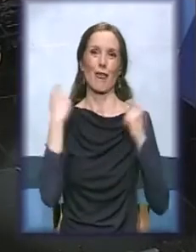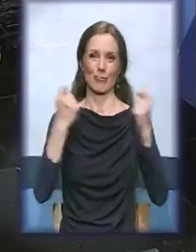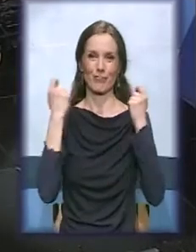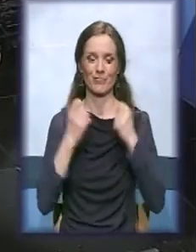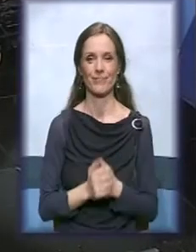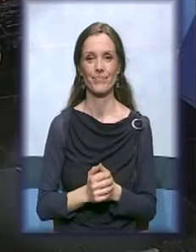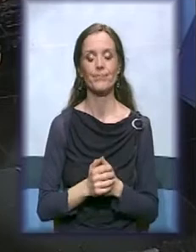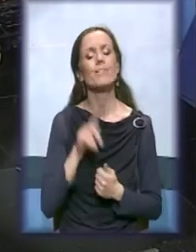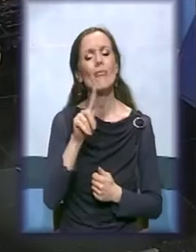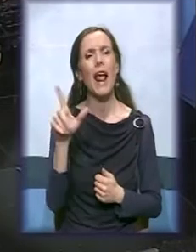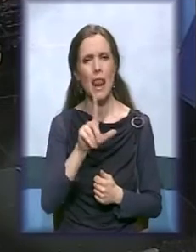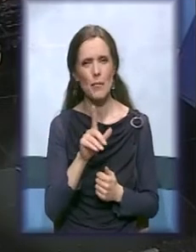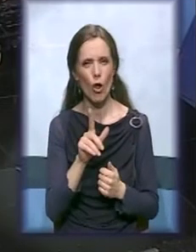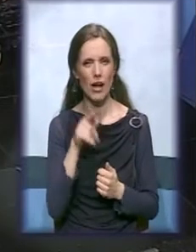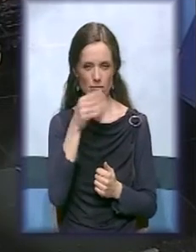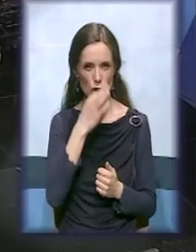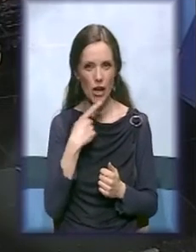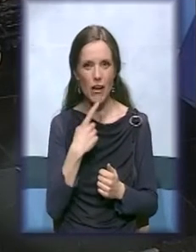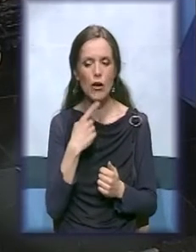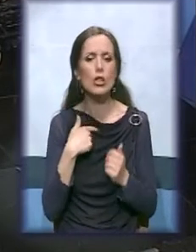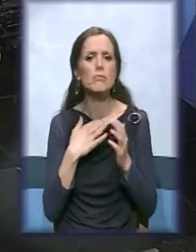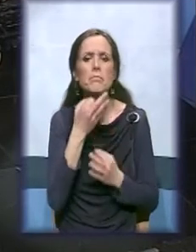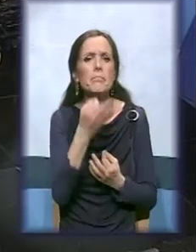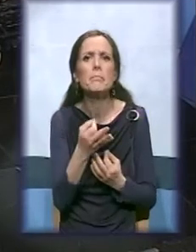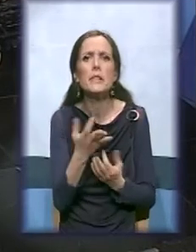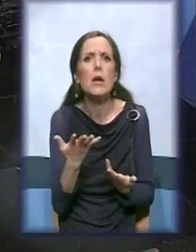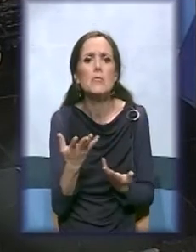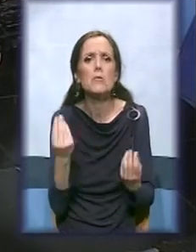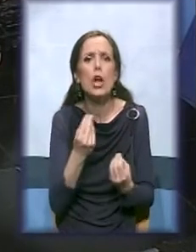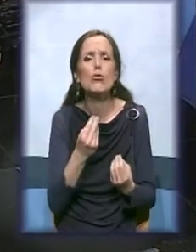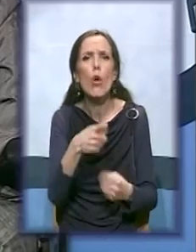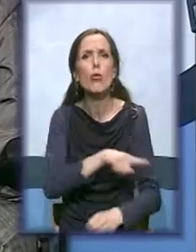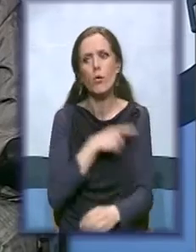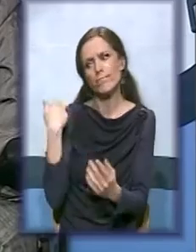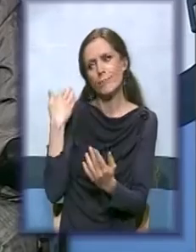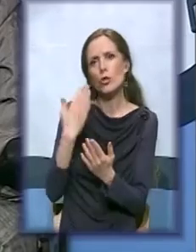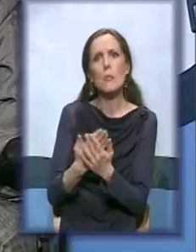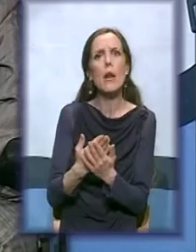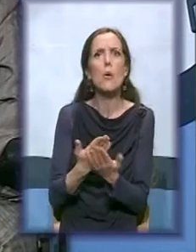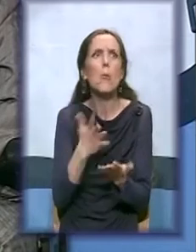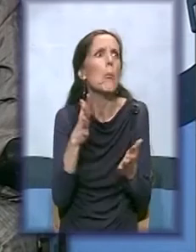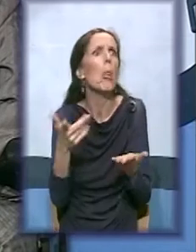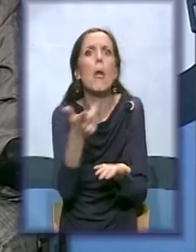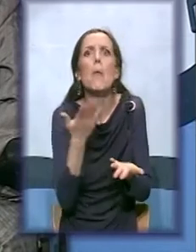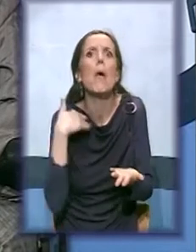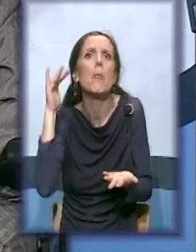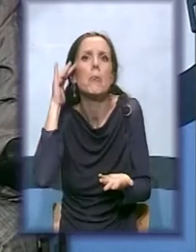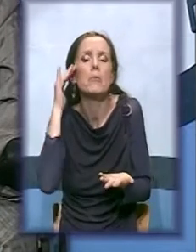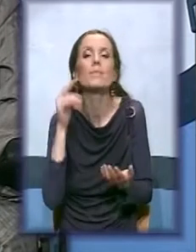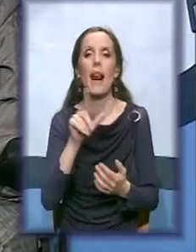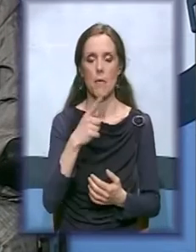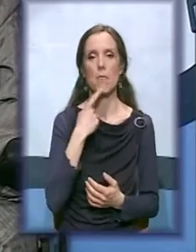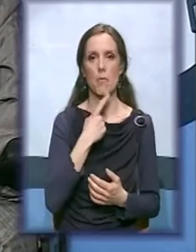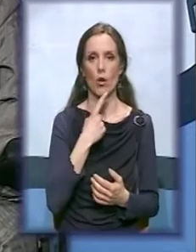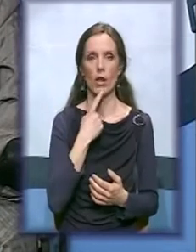moram ja na početku da pitam šta se desi pa vas nema? Jedan malo duži period. Pa kao što sami znate,